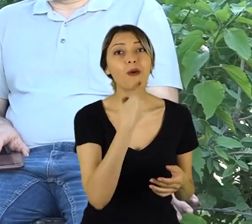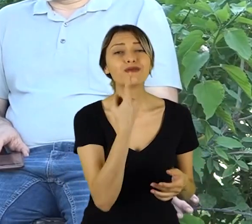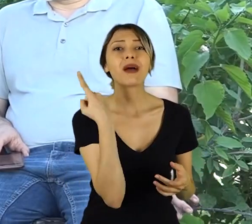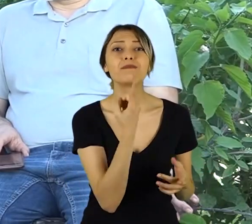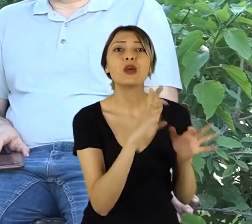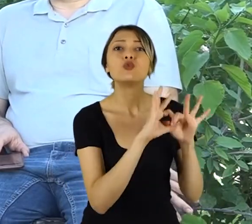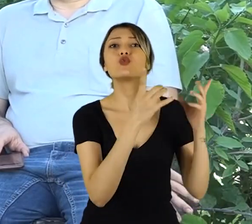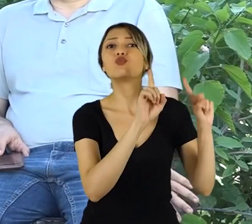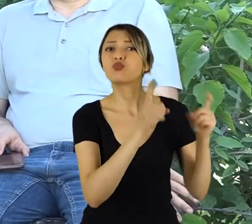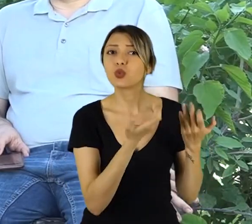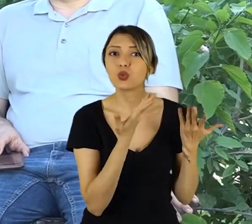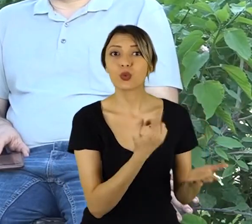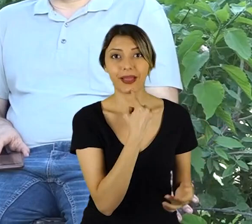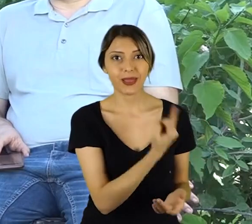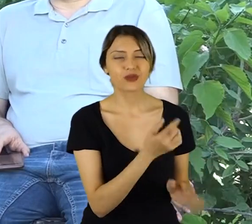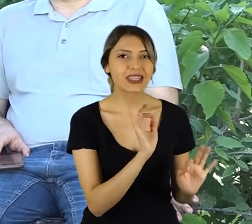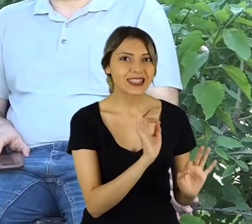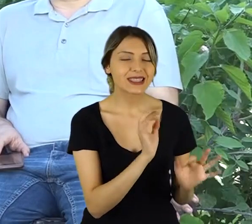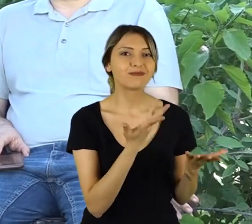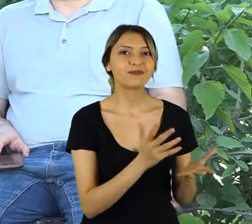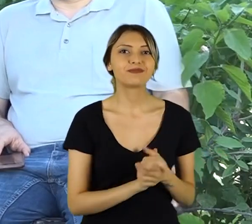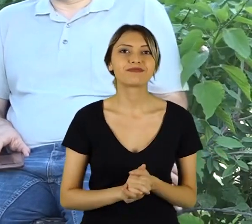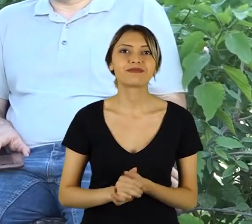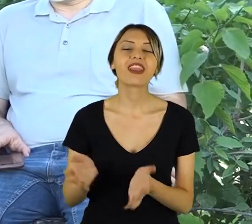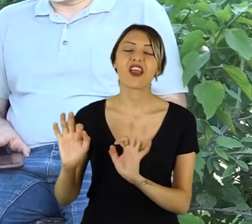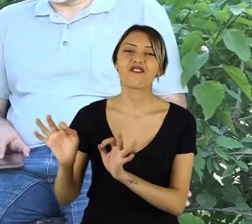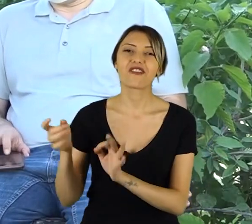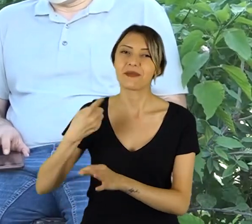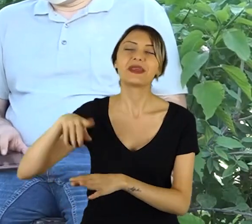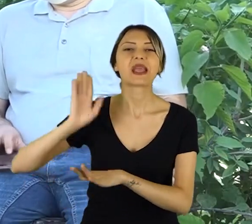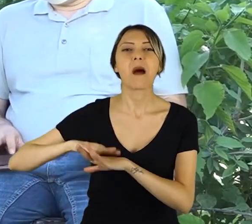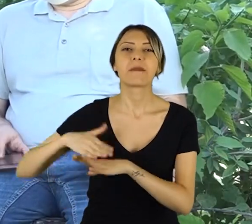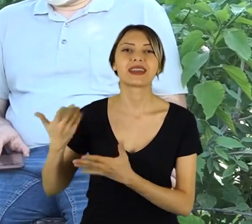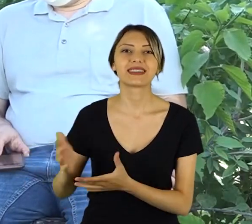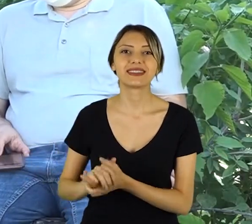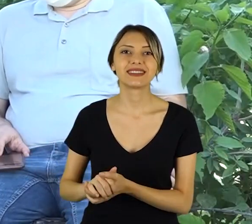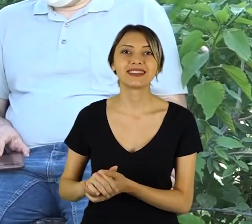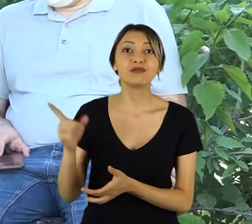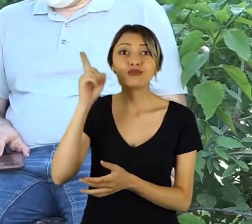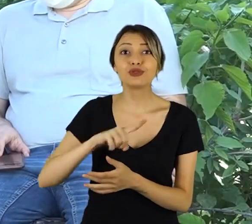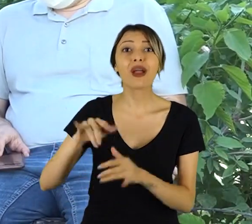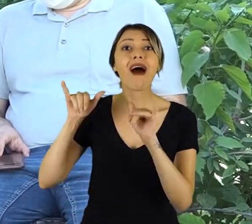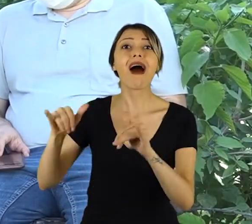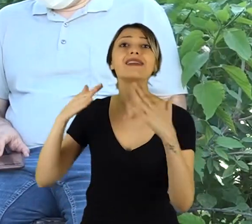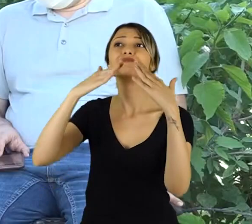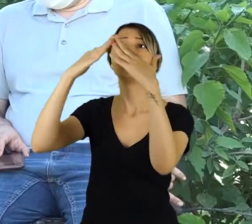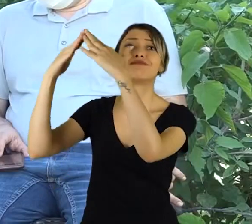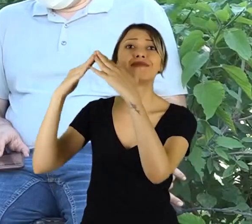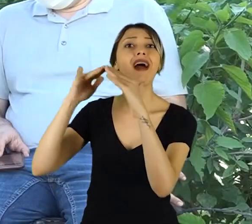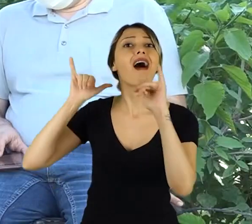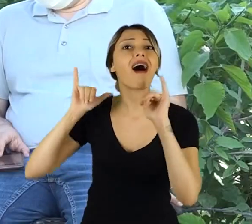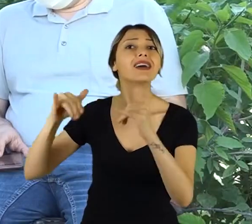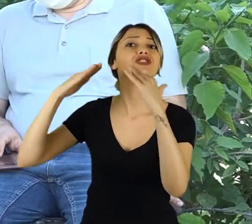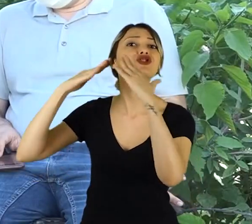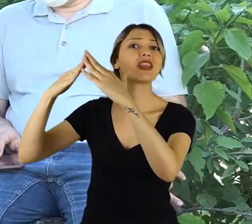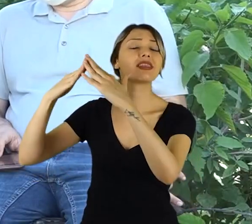yolunu, yöntemini buluruz. Ve birlikte bir şeyler yaparız diyorsunuz. Biz Aynen öyle. Yani biz aynı çatı altındayız. Çatımız bir.